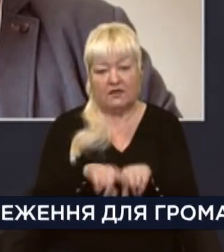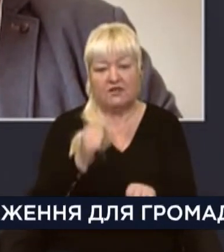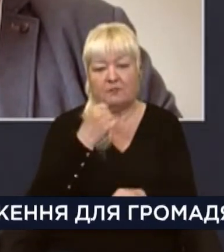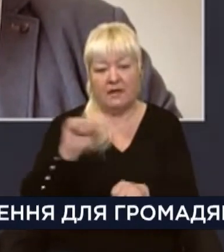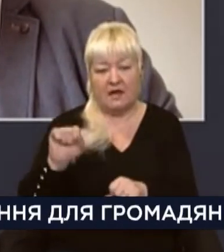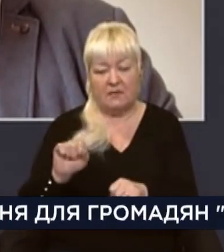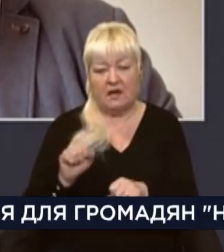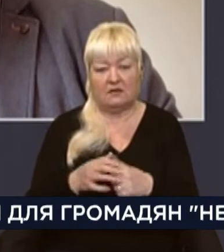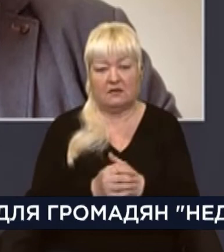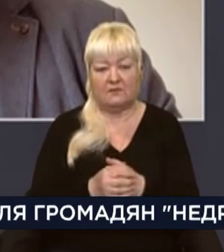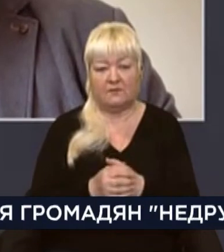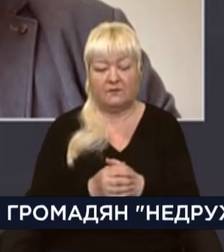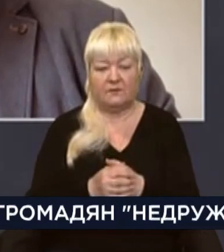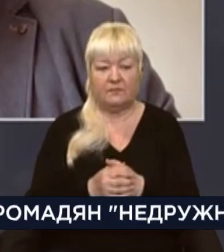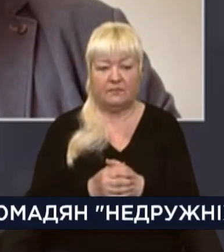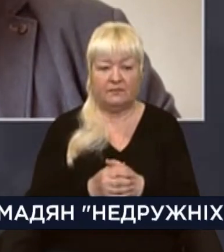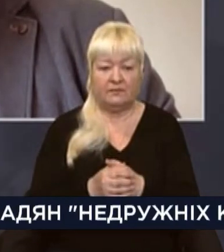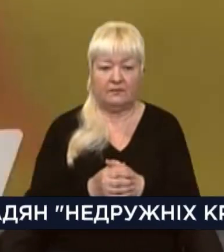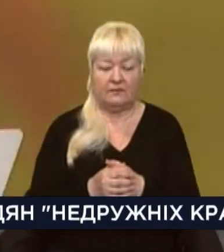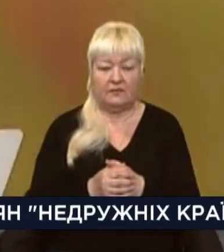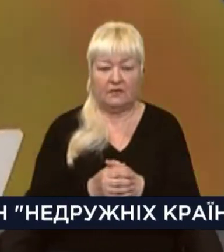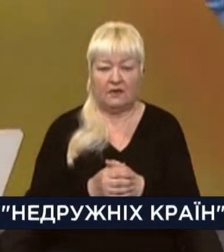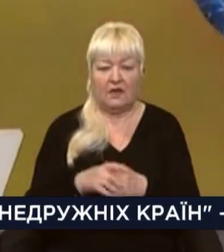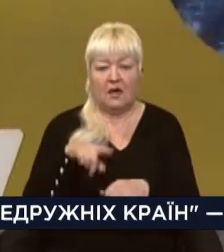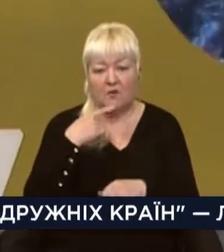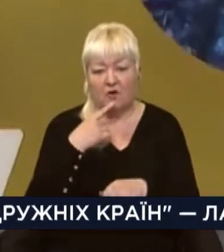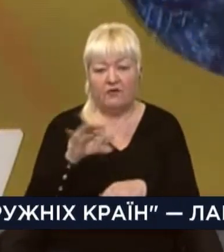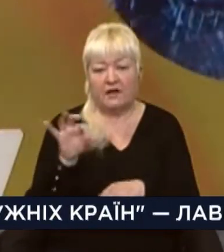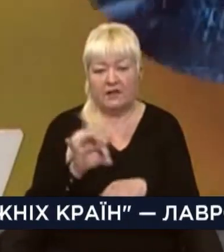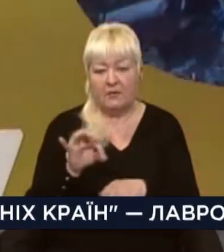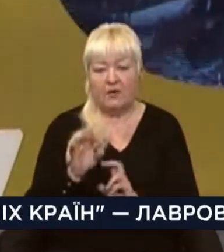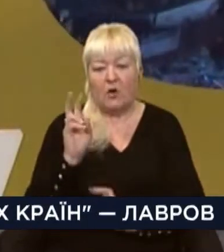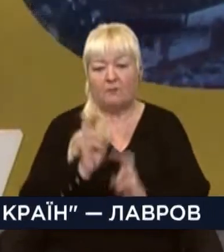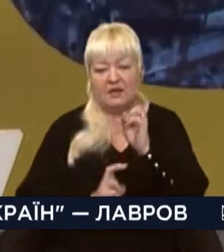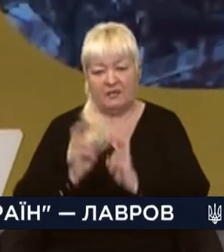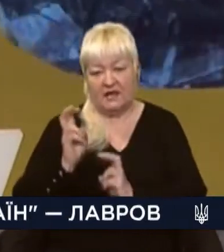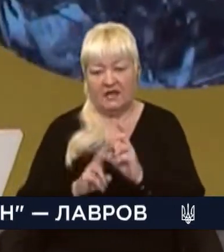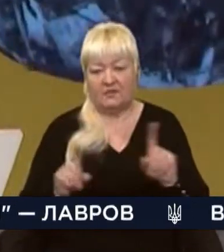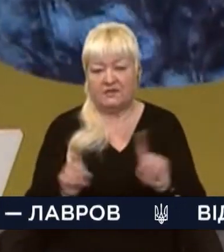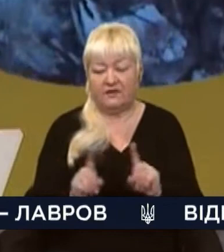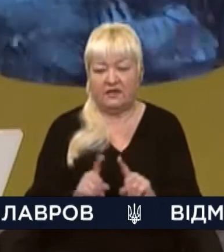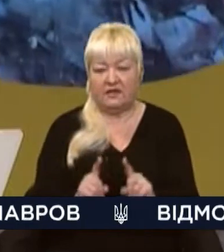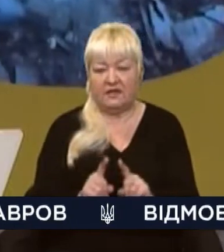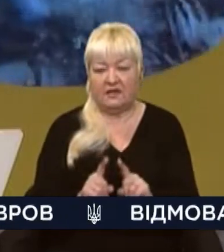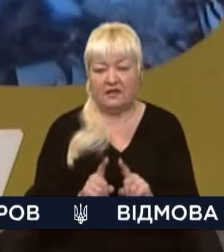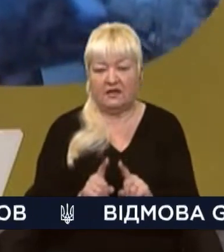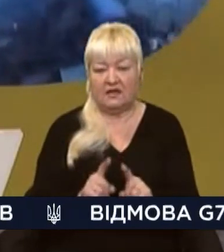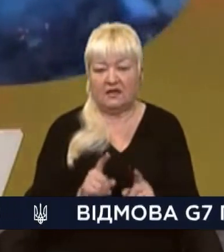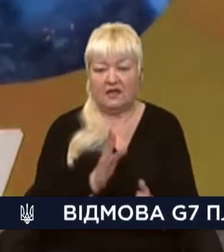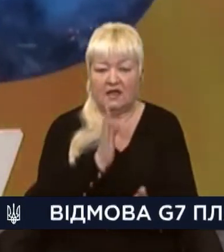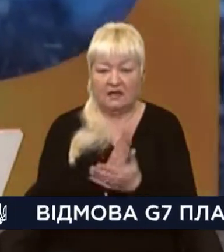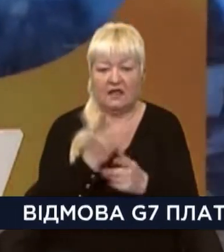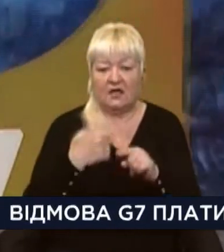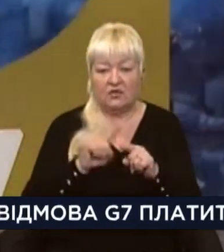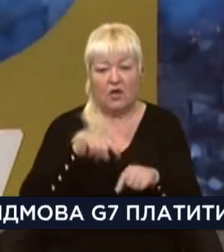Олексій Іванкін, основник проєкту Open Data Bots, був з нами на зв'язку. Говорили ми про підприємства, в яких знайшовся